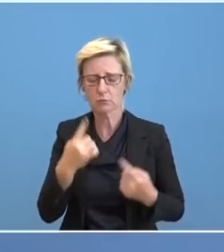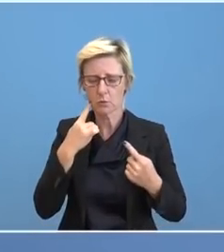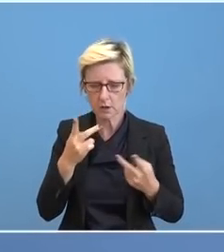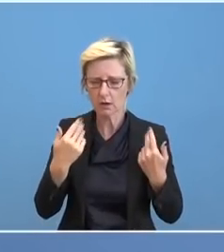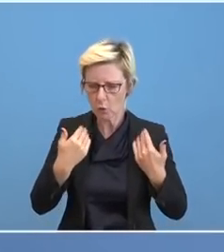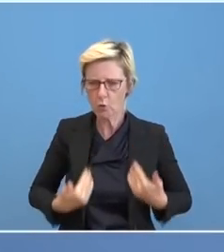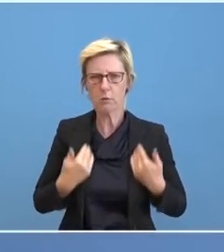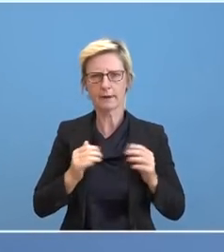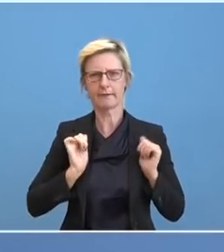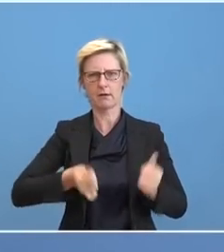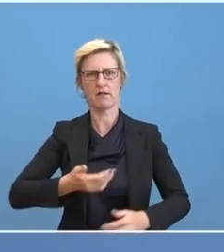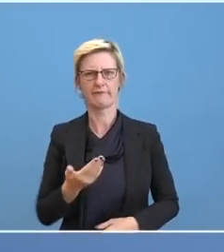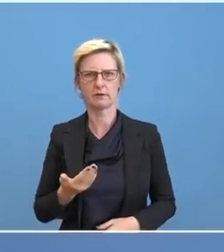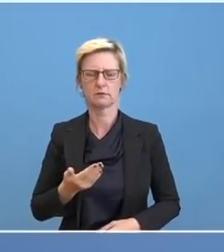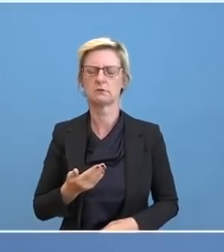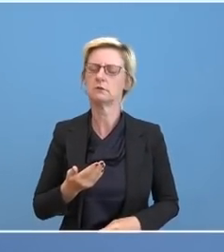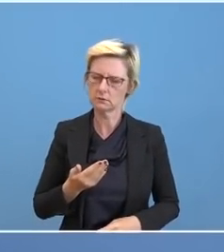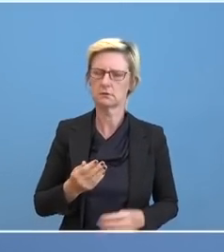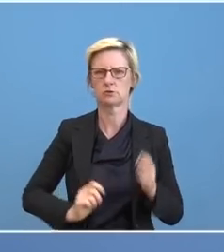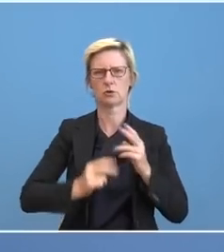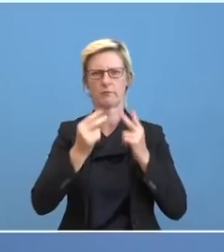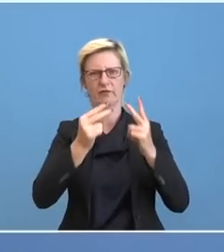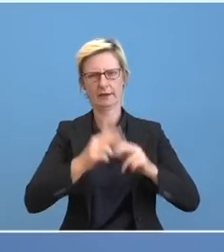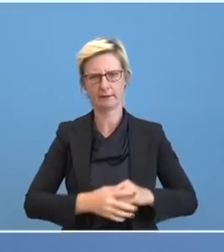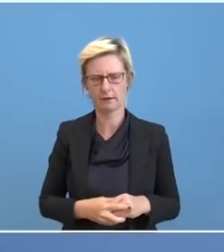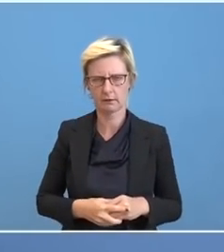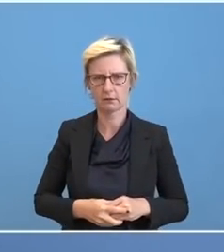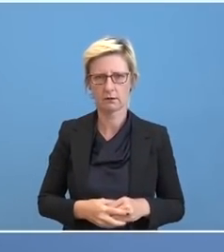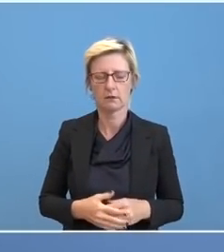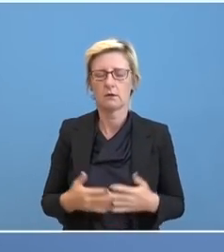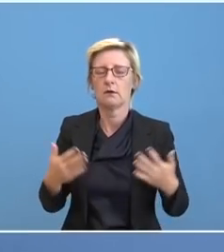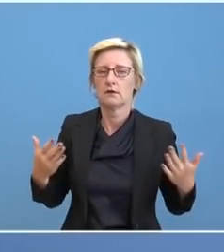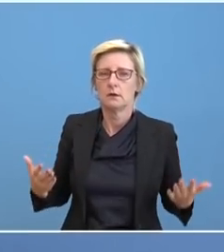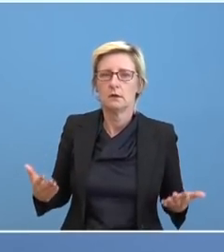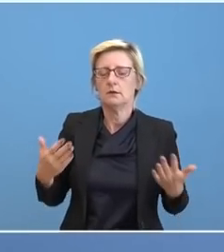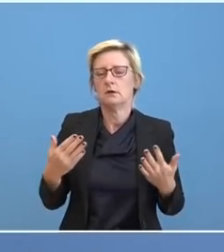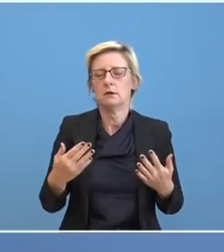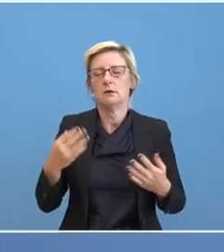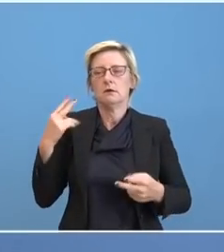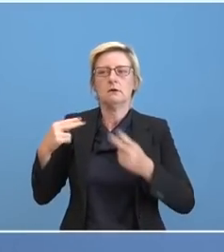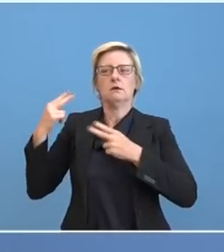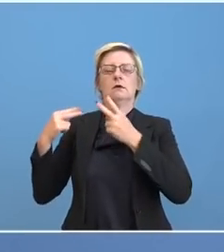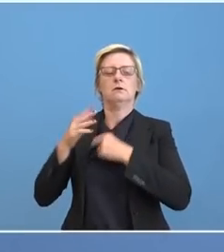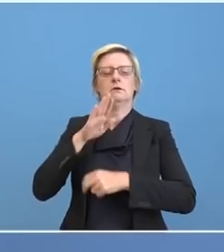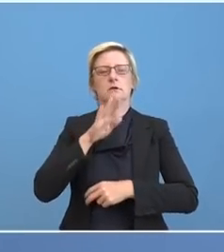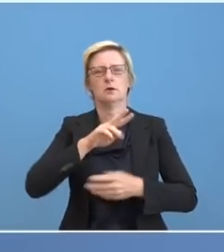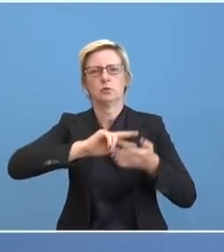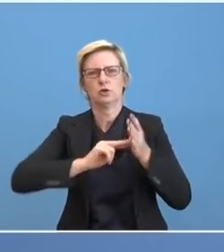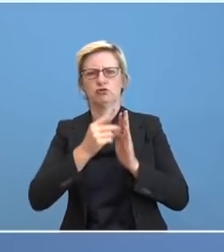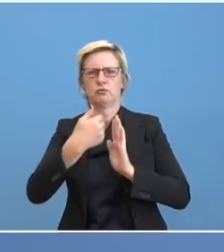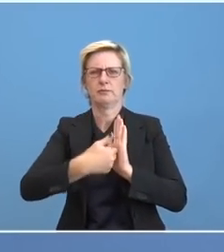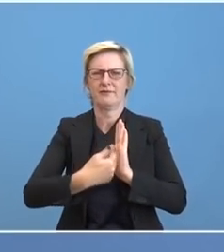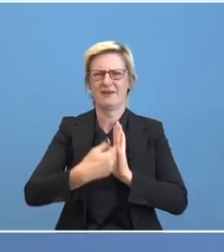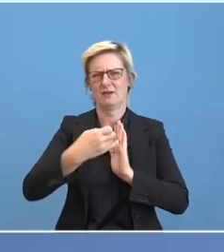Situation überhaupt nicht um eine politische Bewertung des